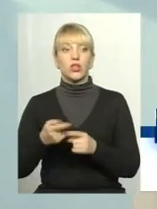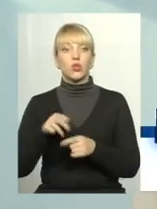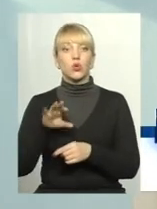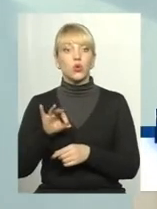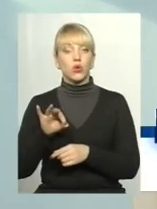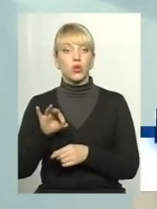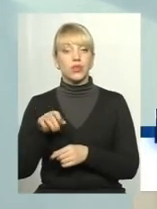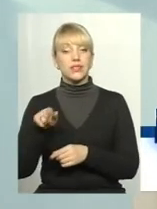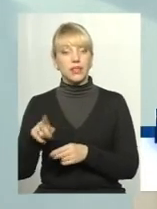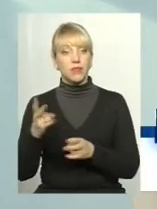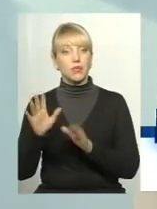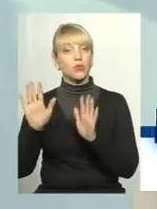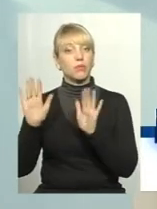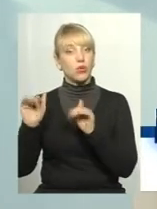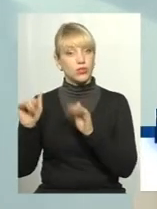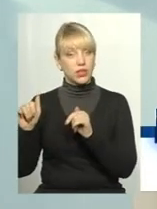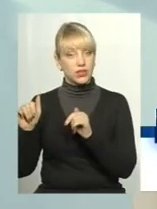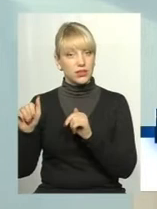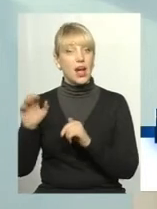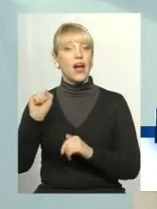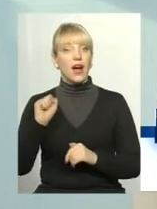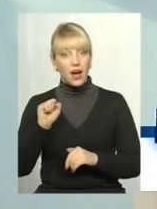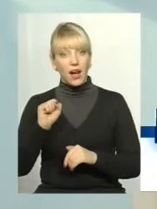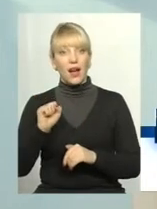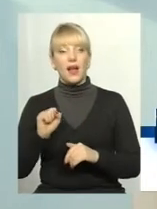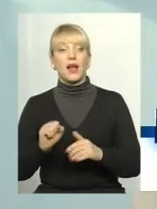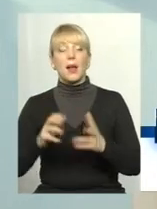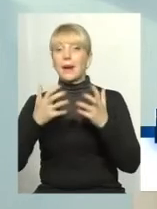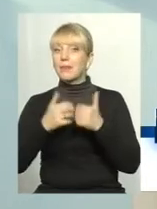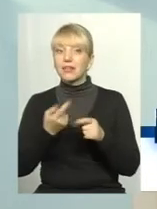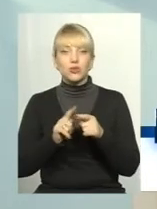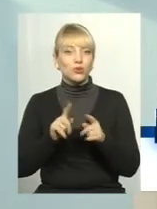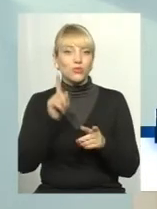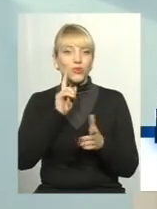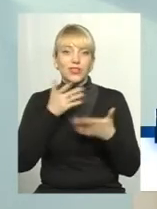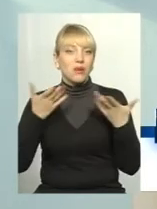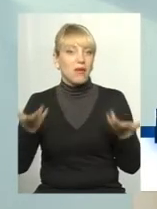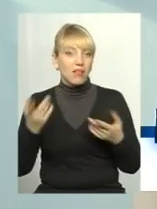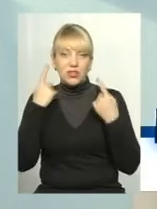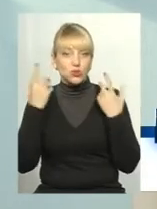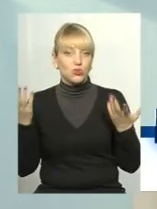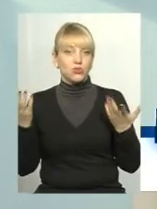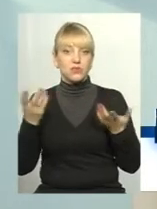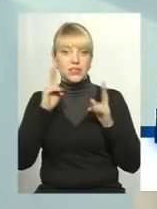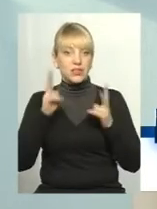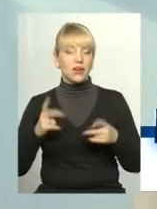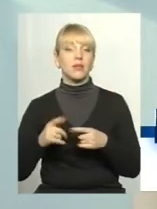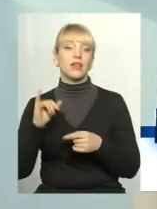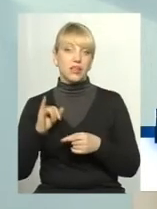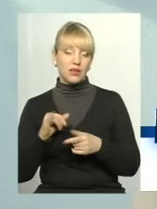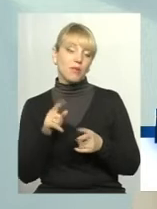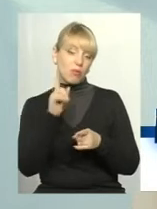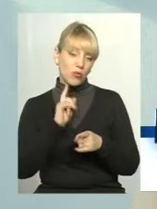прийдеться розпрощатись. Але механізм цього ми поки що не бачимо і не чуємо. Через те поки що це все